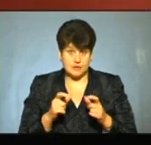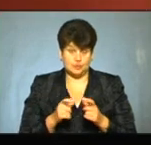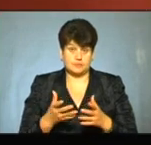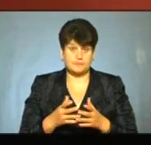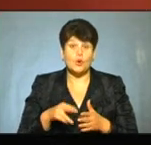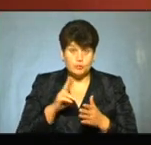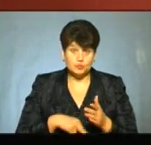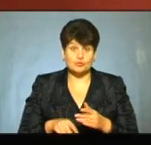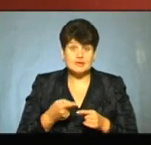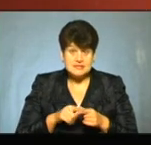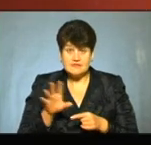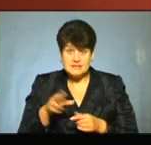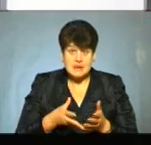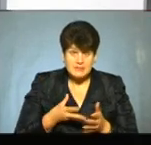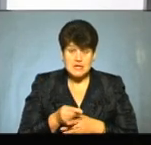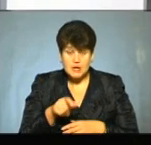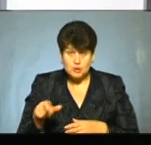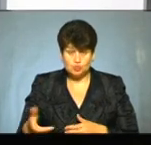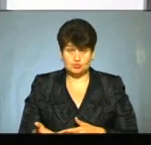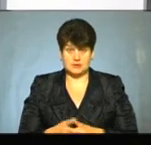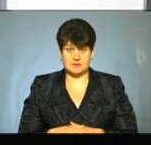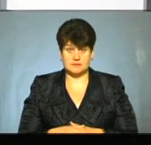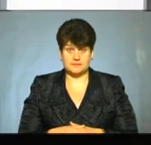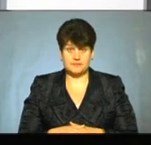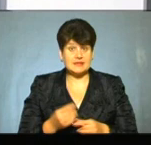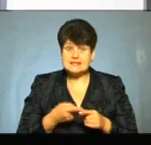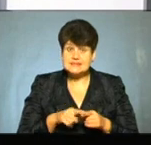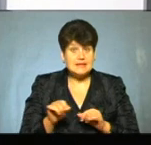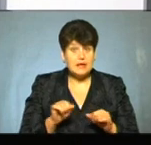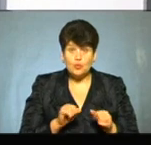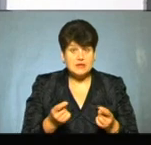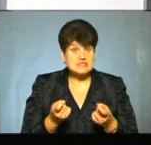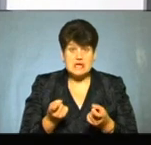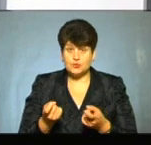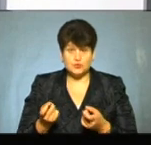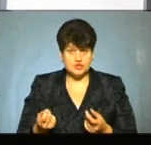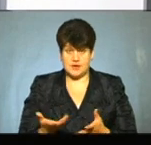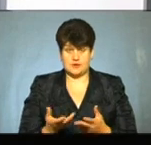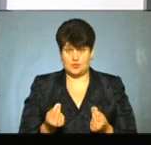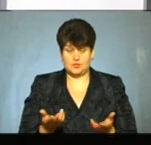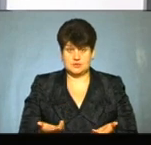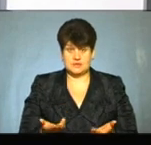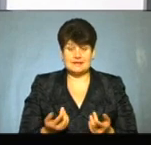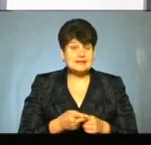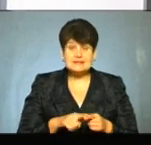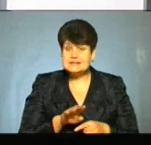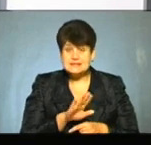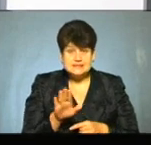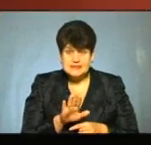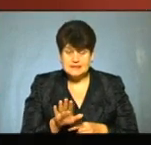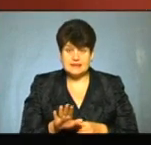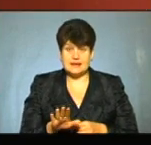Оподаткуємо. Все одно це платять люди. Це платять люди. Це не уряд залучив додаткові кредитні кошти на ремонт доріг. Це не